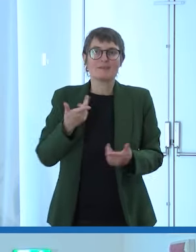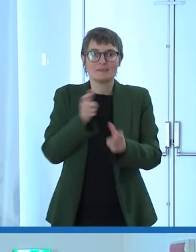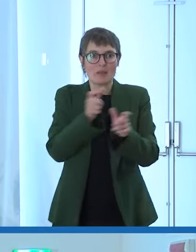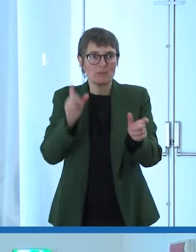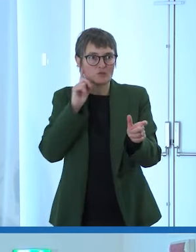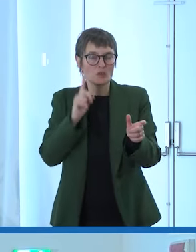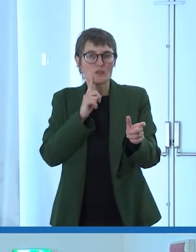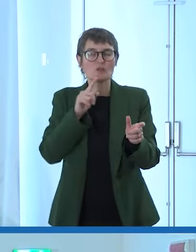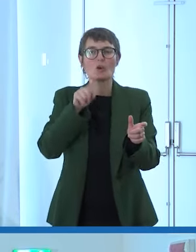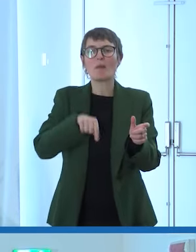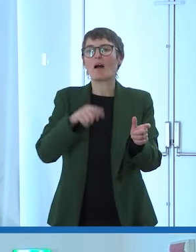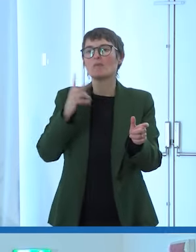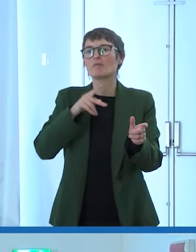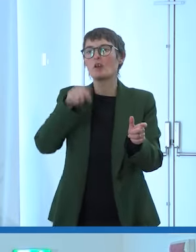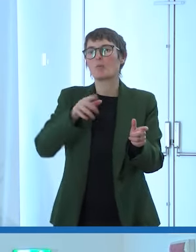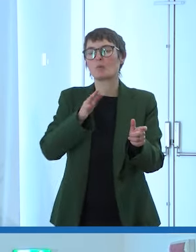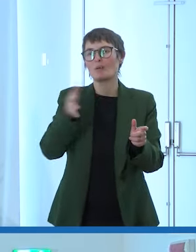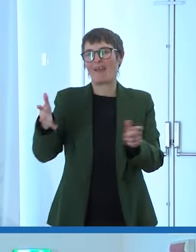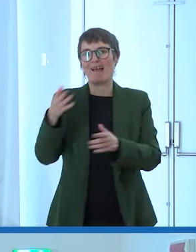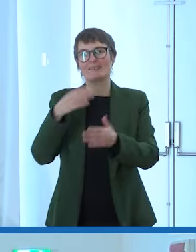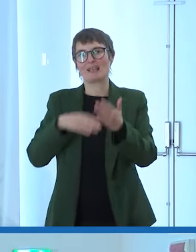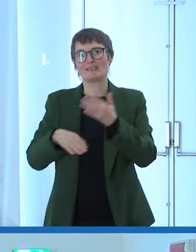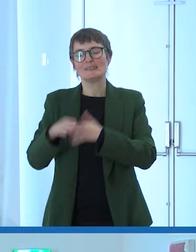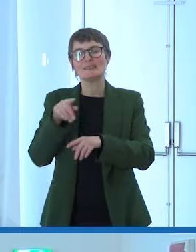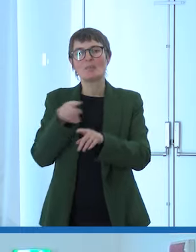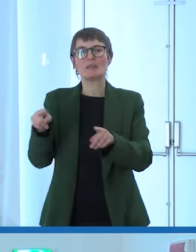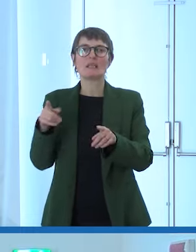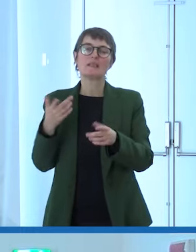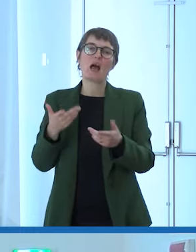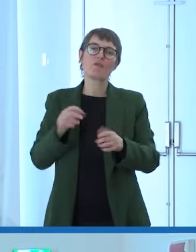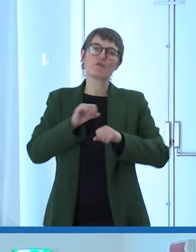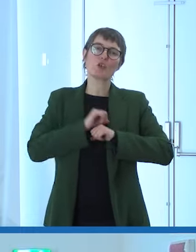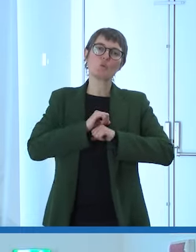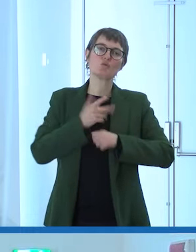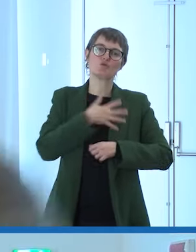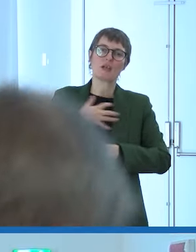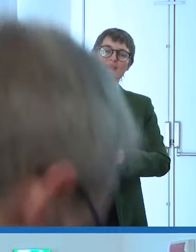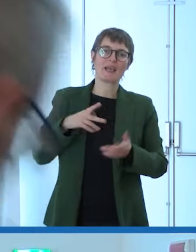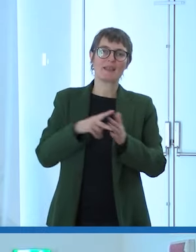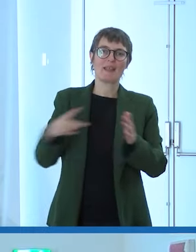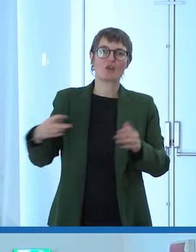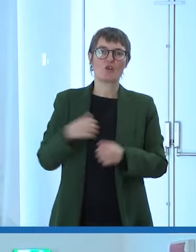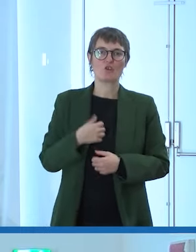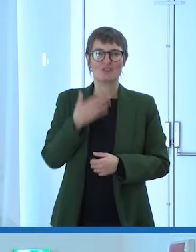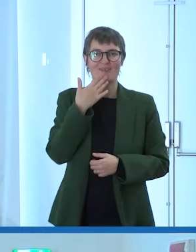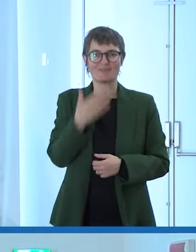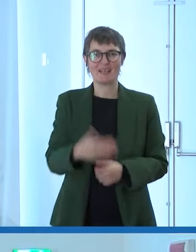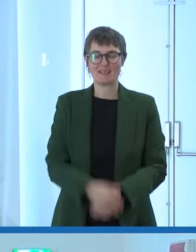disabilità nella fiducia nella scienza e nella tecnologia grazie grazie grazie Alberto